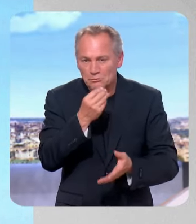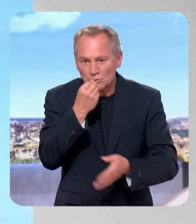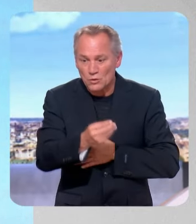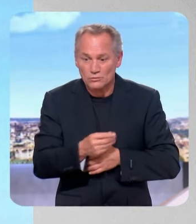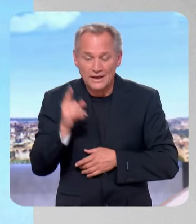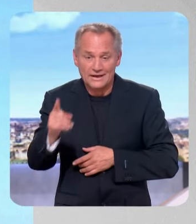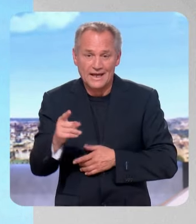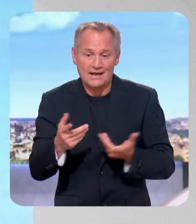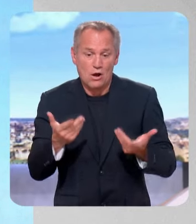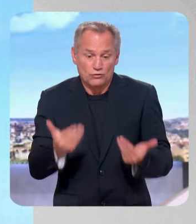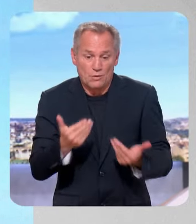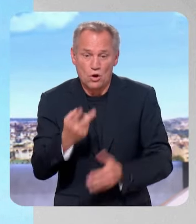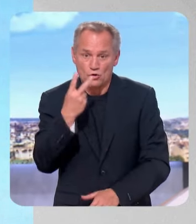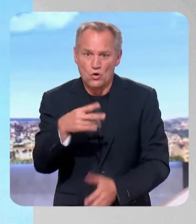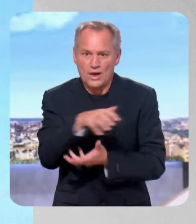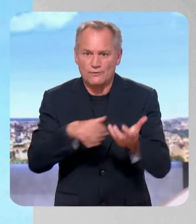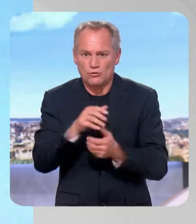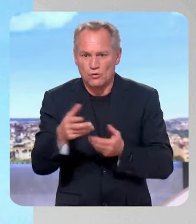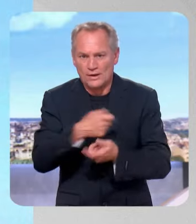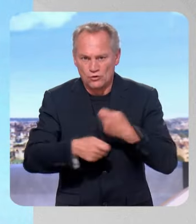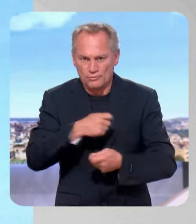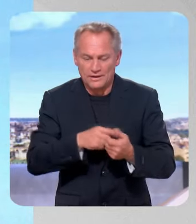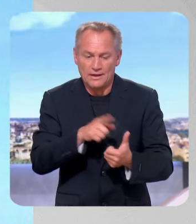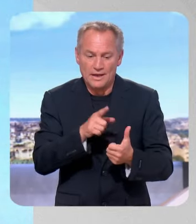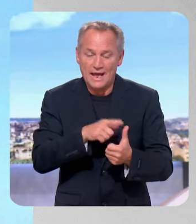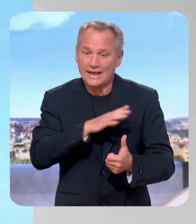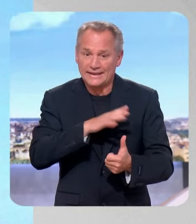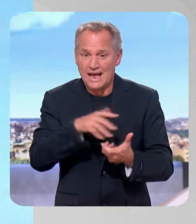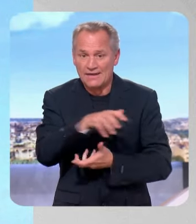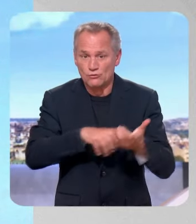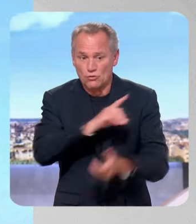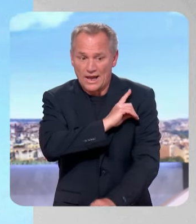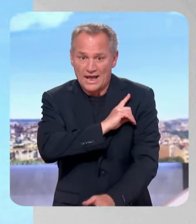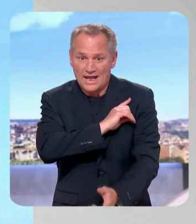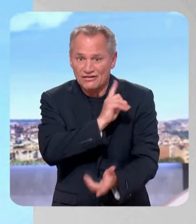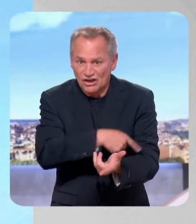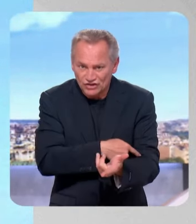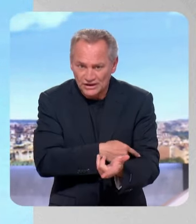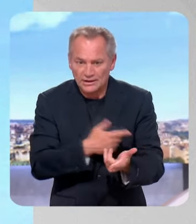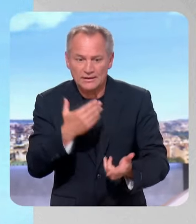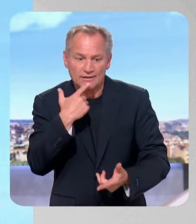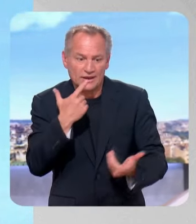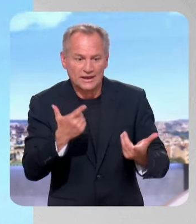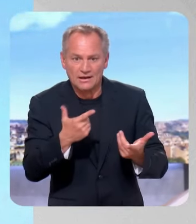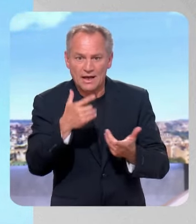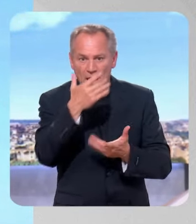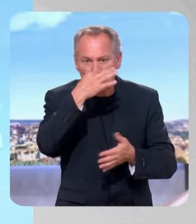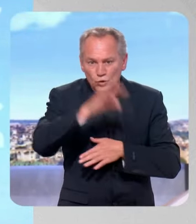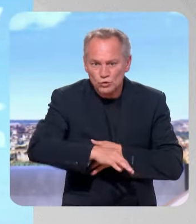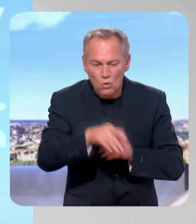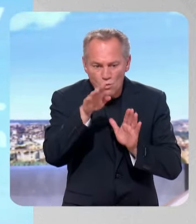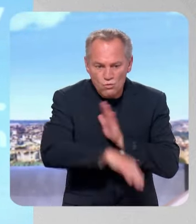actuellement deux révolutions économiques. La révolution énergétique avec la décarbonation de l'économie et la révolution